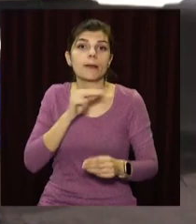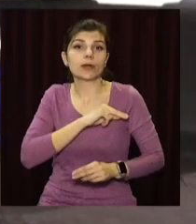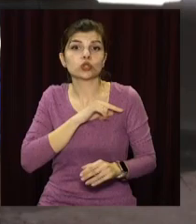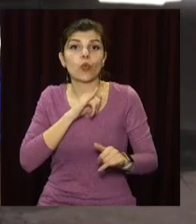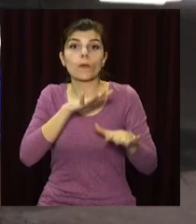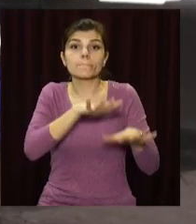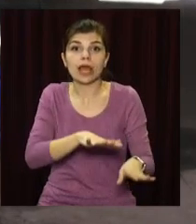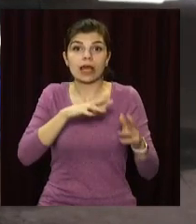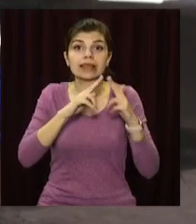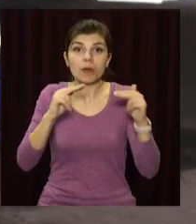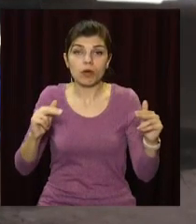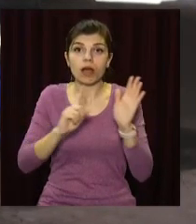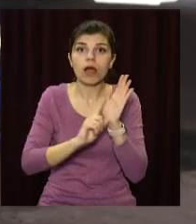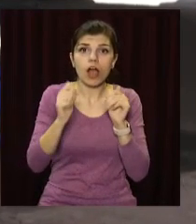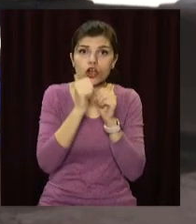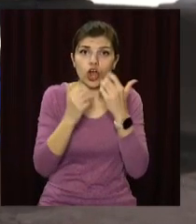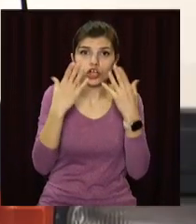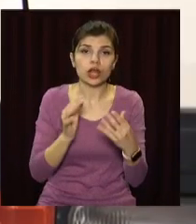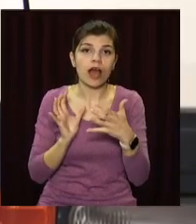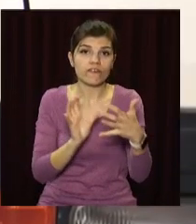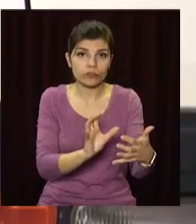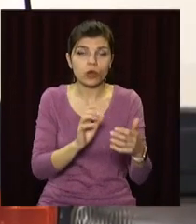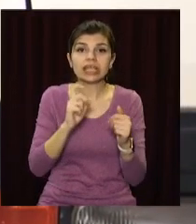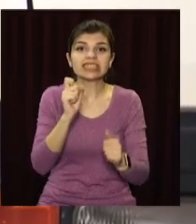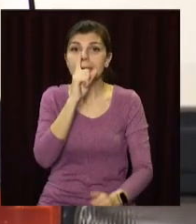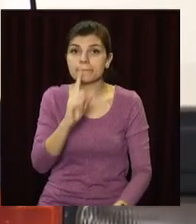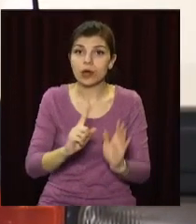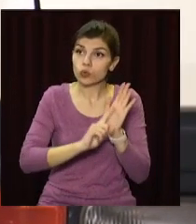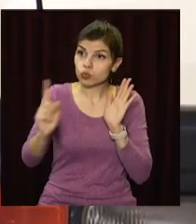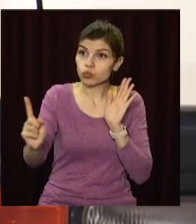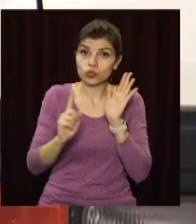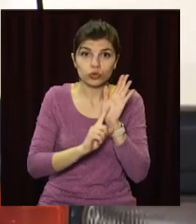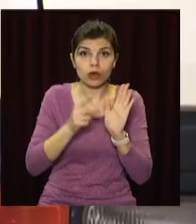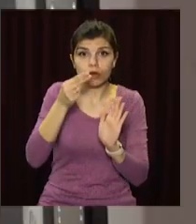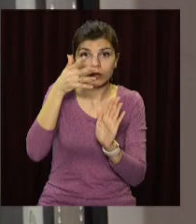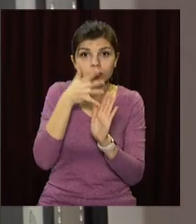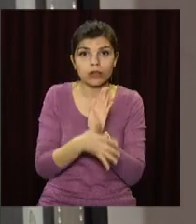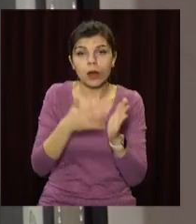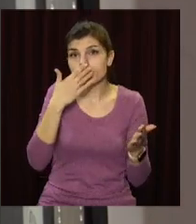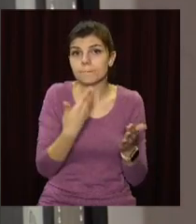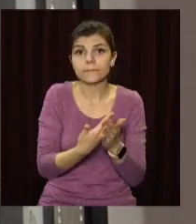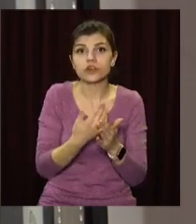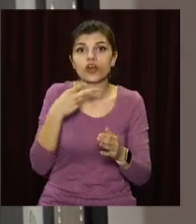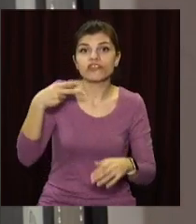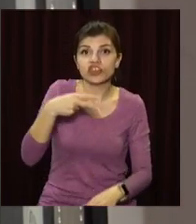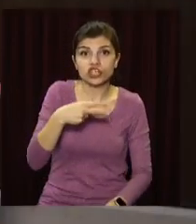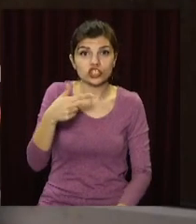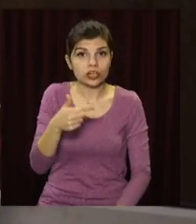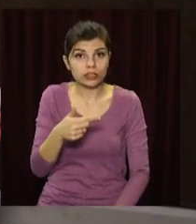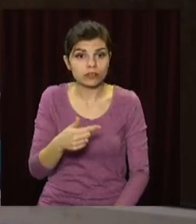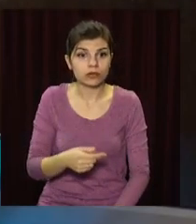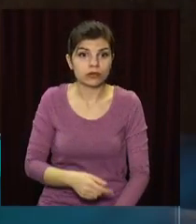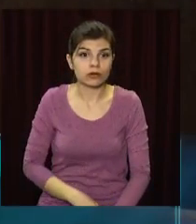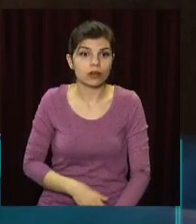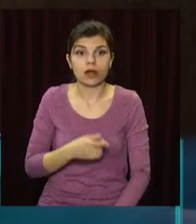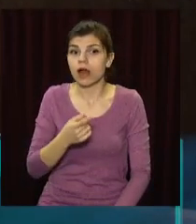Дніпрі і змушені діставатися на роботу автобусом, за місяць дорога туди і назад обходитиметься майже у дві тисячі гривень. Я б